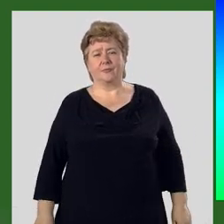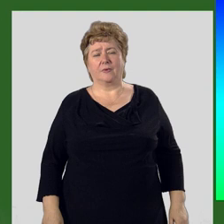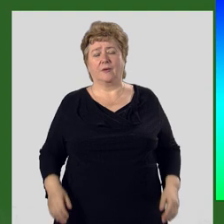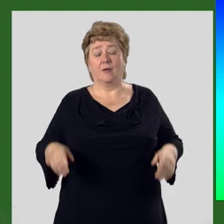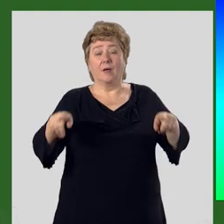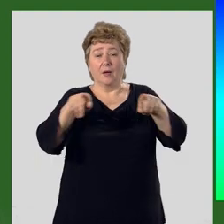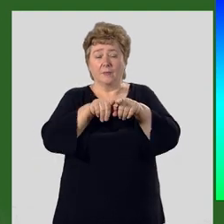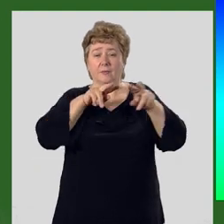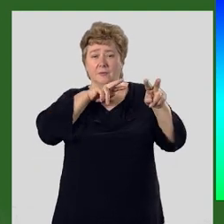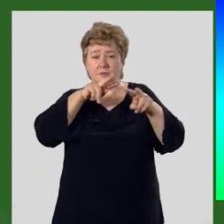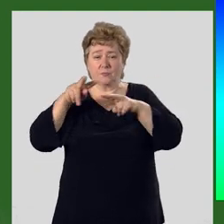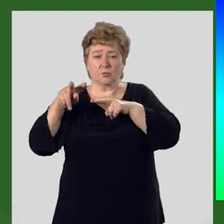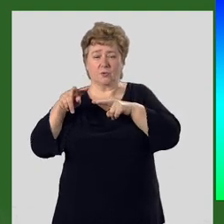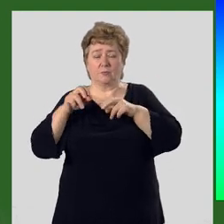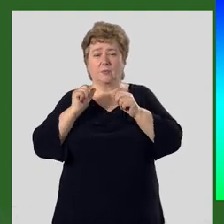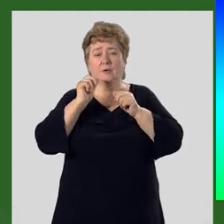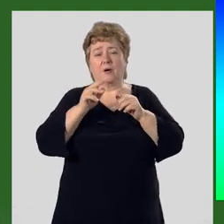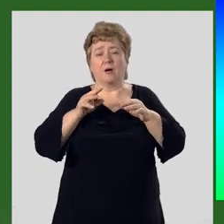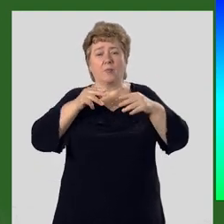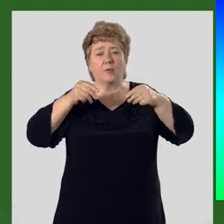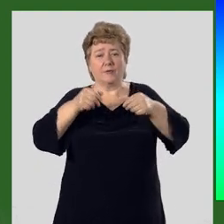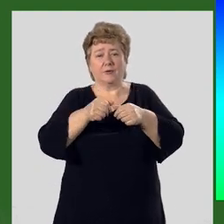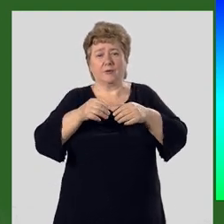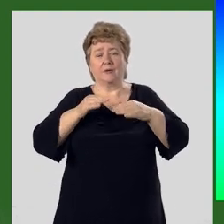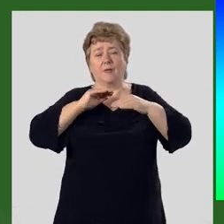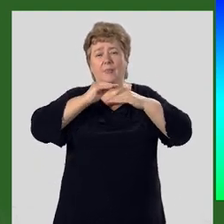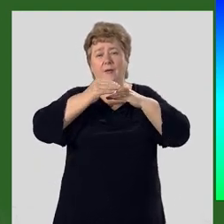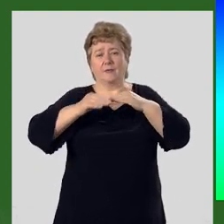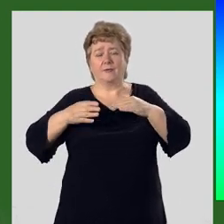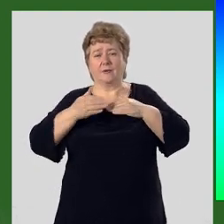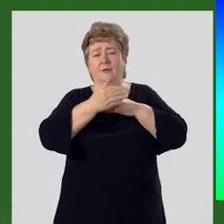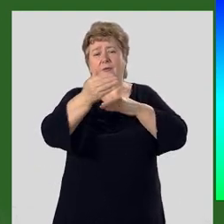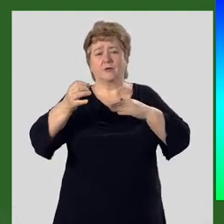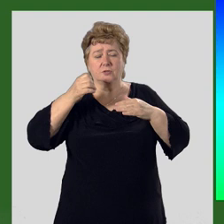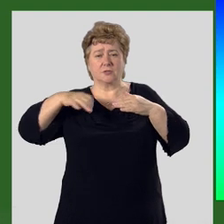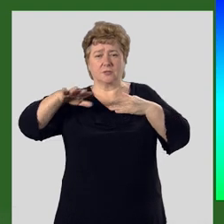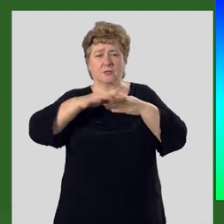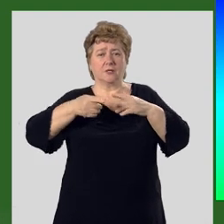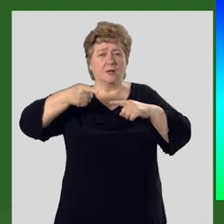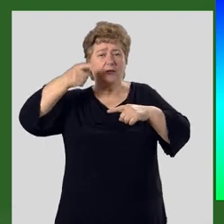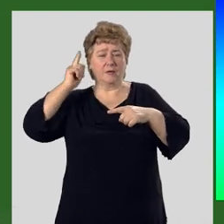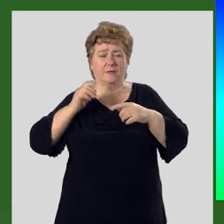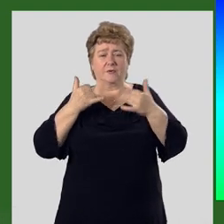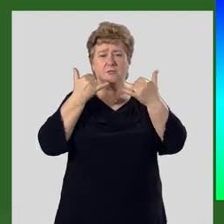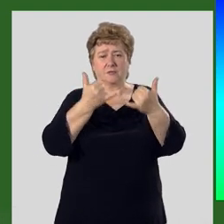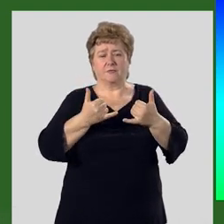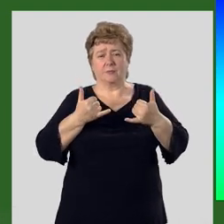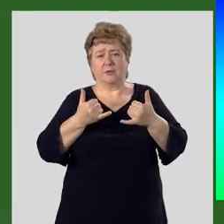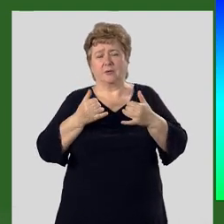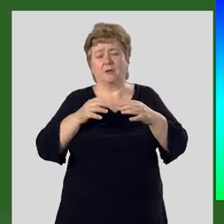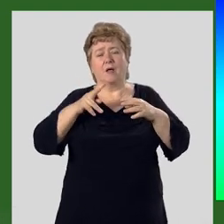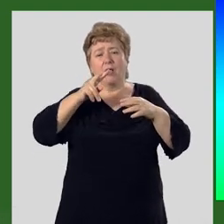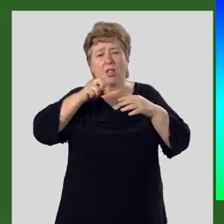А также рассмотрим, как повлияло на рельеф нашей страны древнее и современное